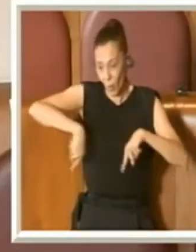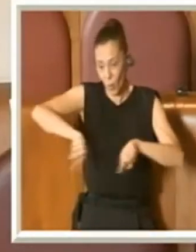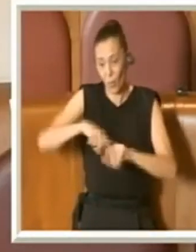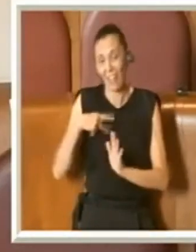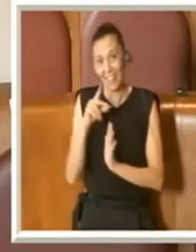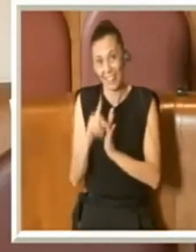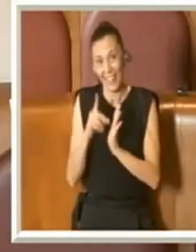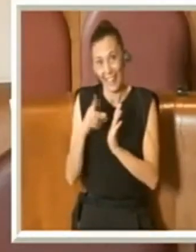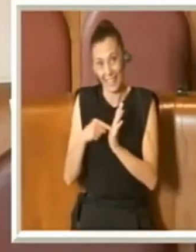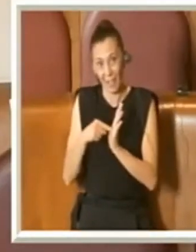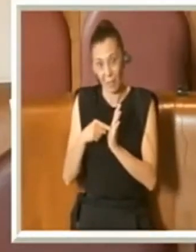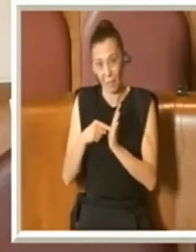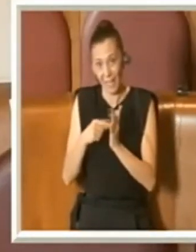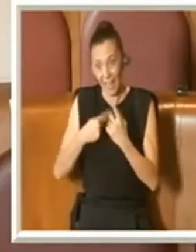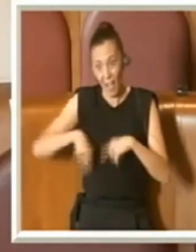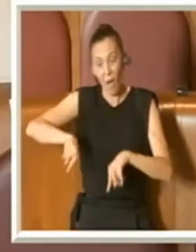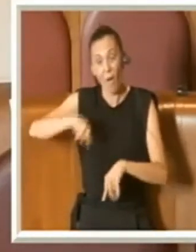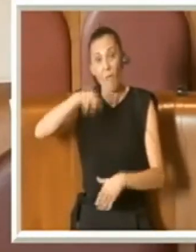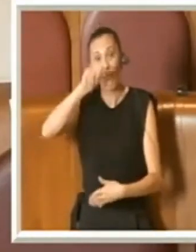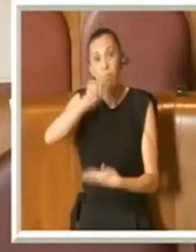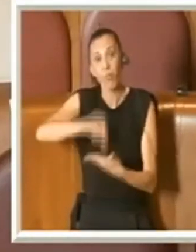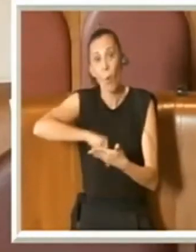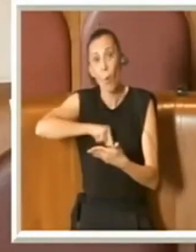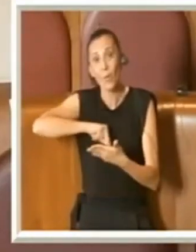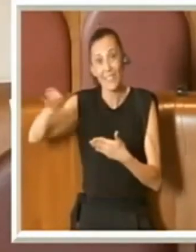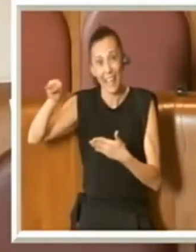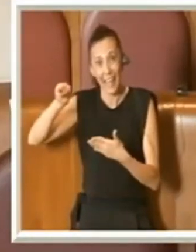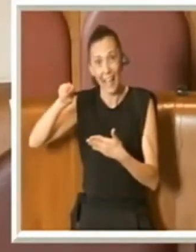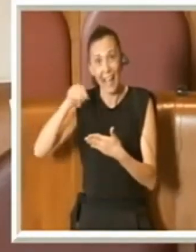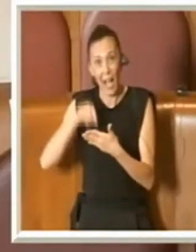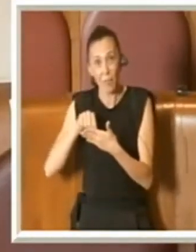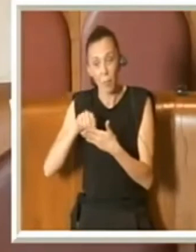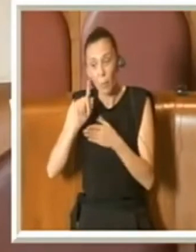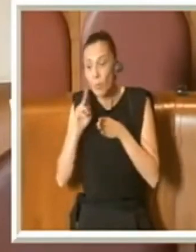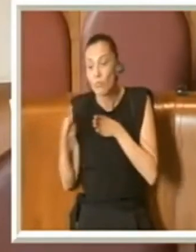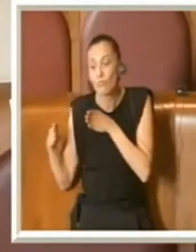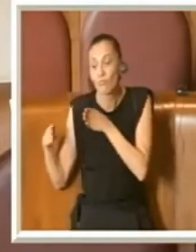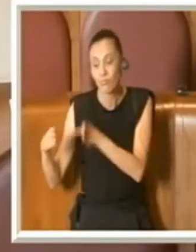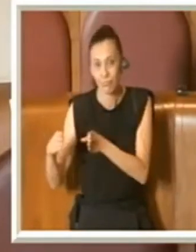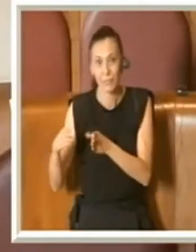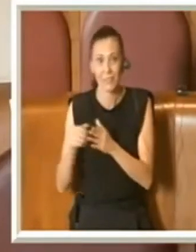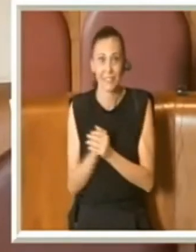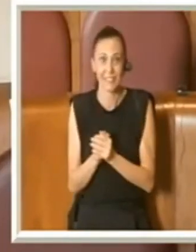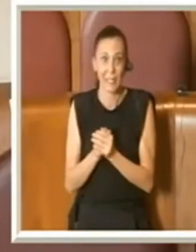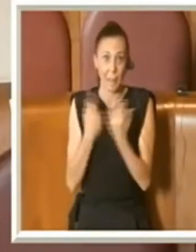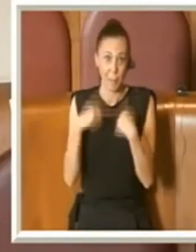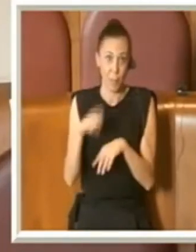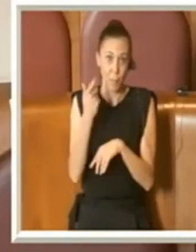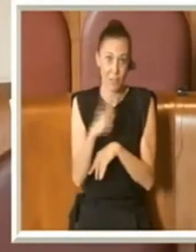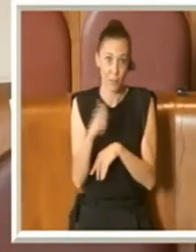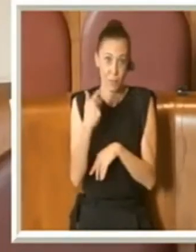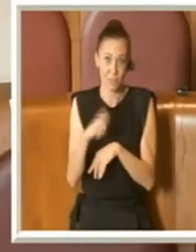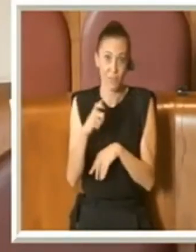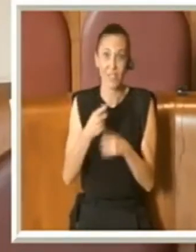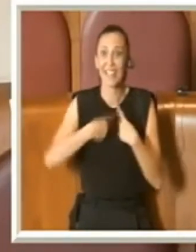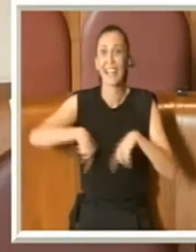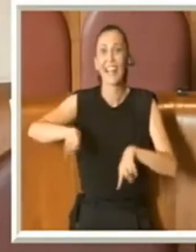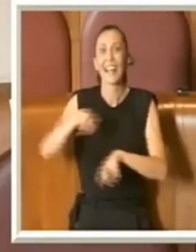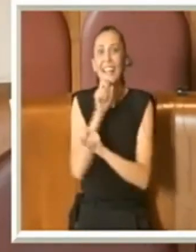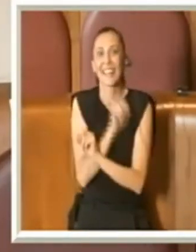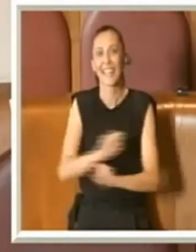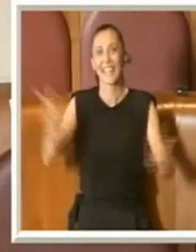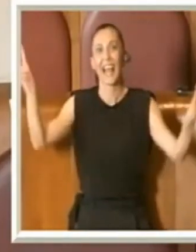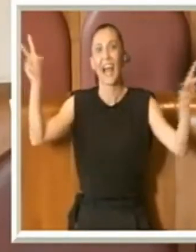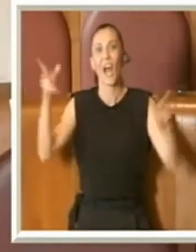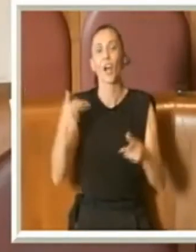delibera, proprio discuteremo su questo aspetto. e per tutti questi motivi dichiaro il voto